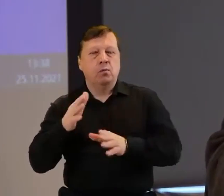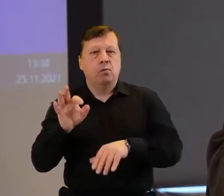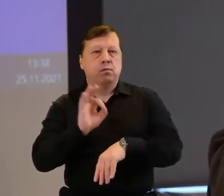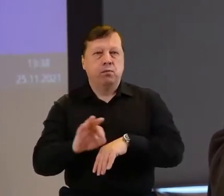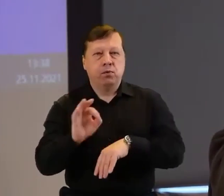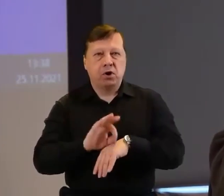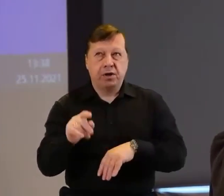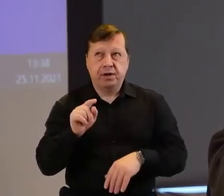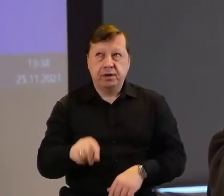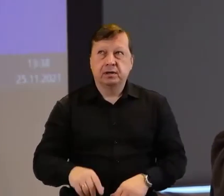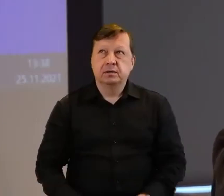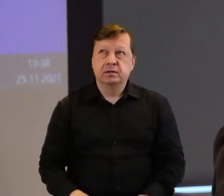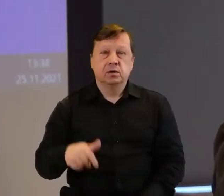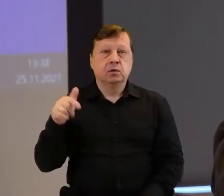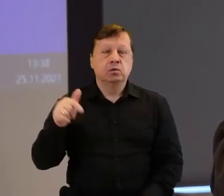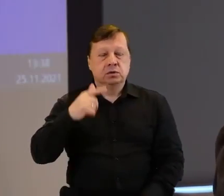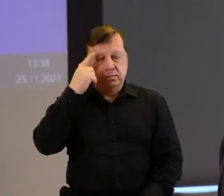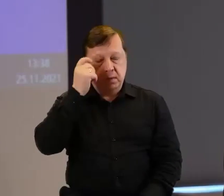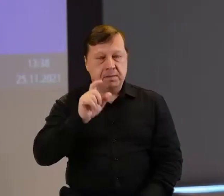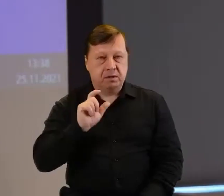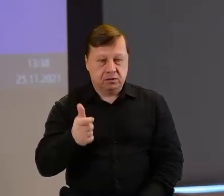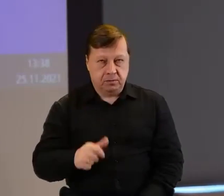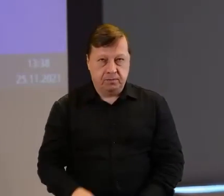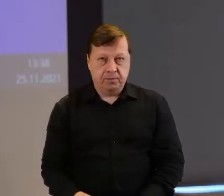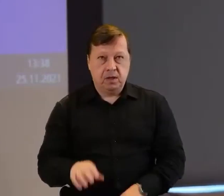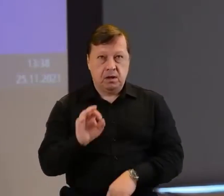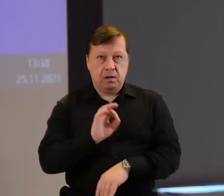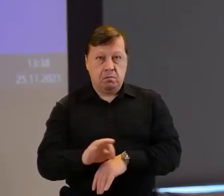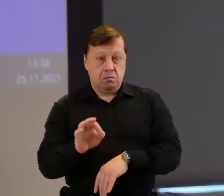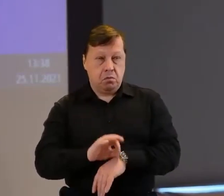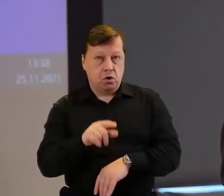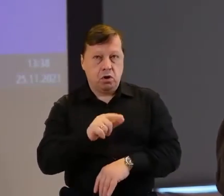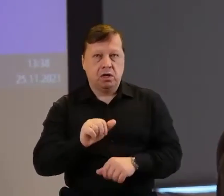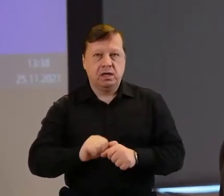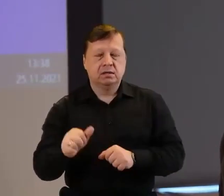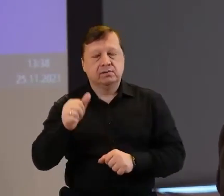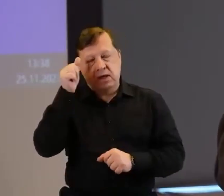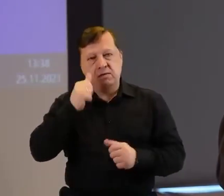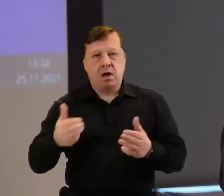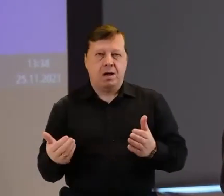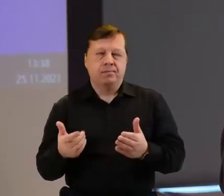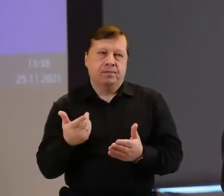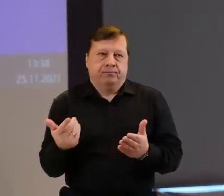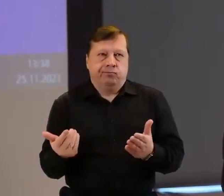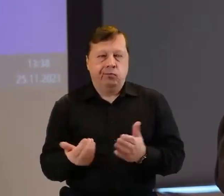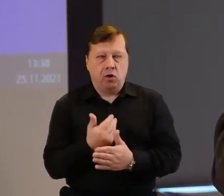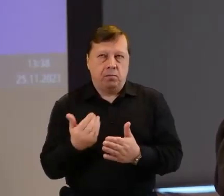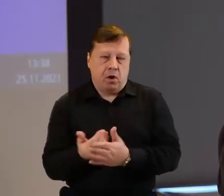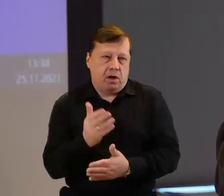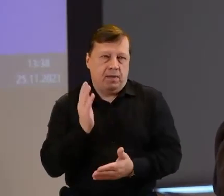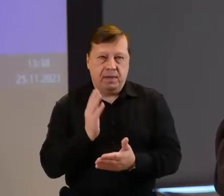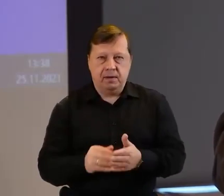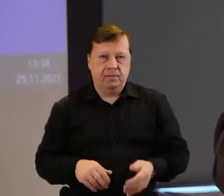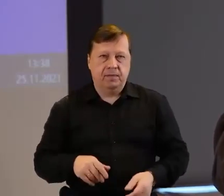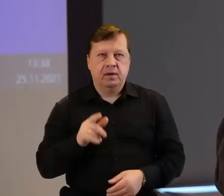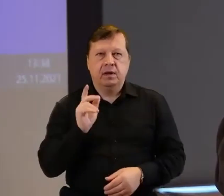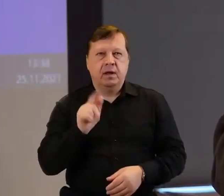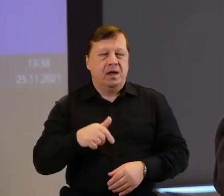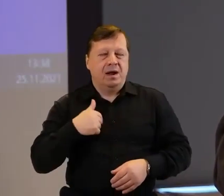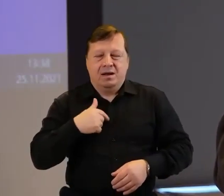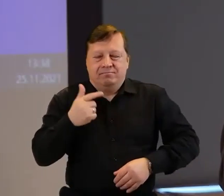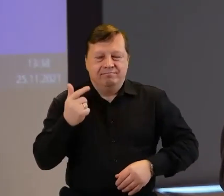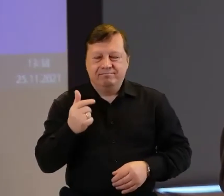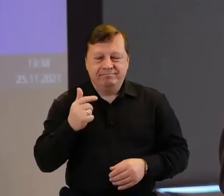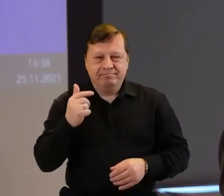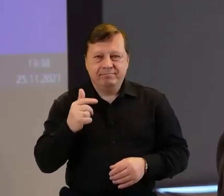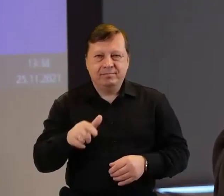trzeba pamiętać, że projekty to jest nowoczesna moda. Dla nas to jest w ogóle historia i nikt się nie wyobraża